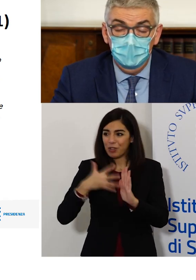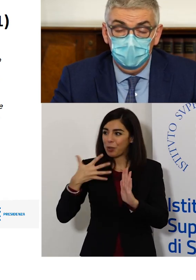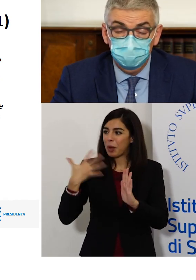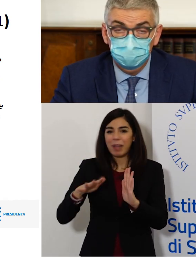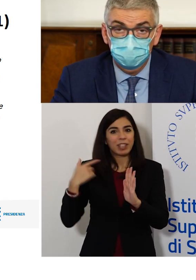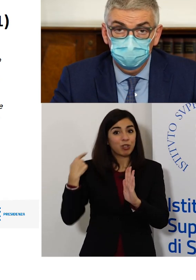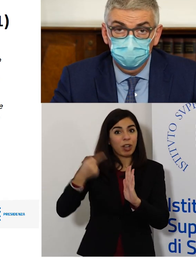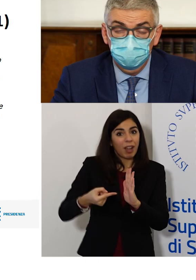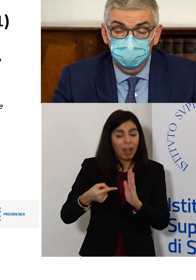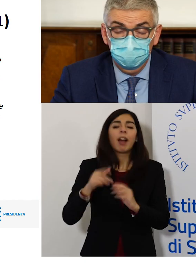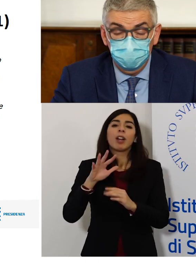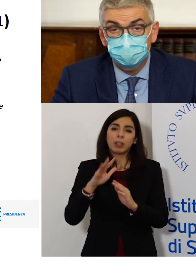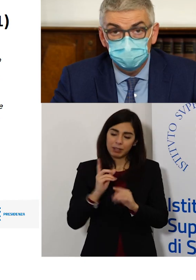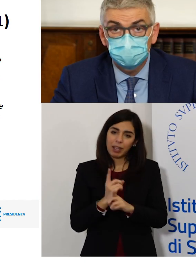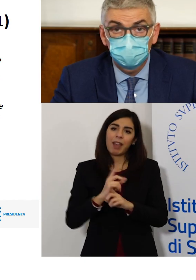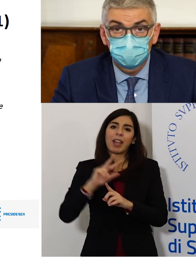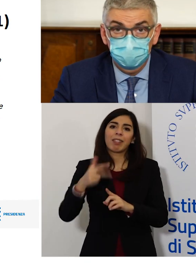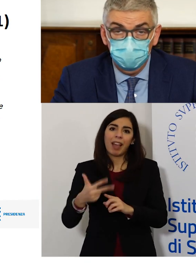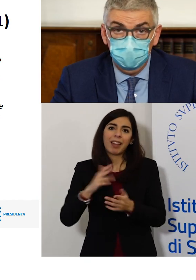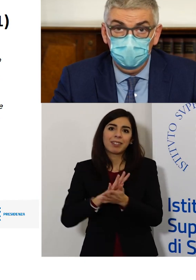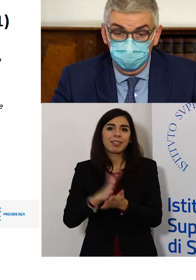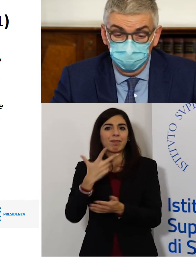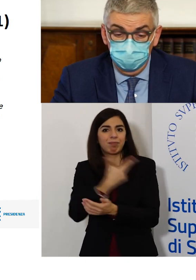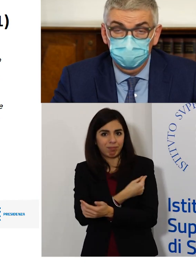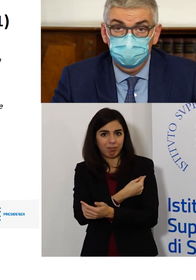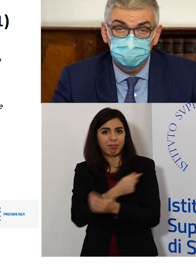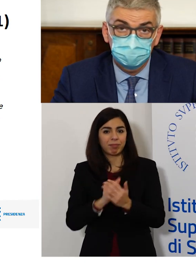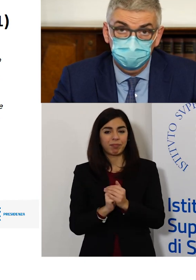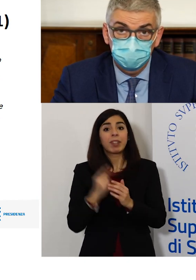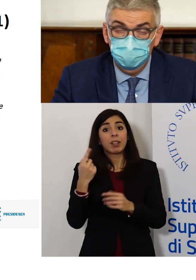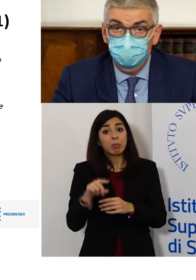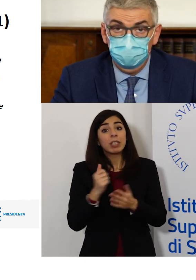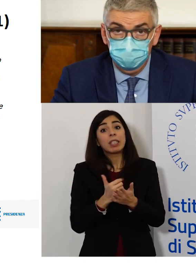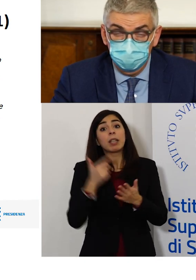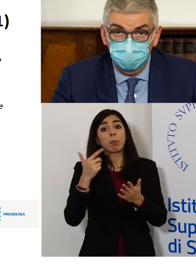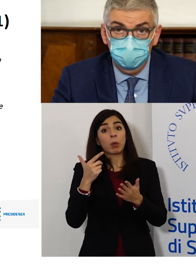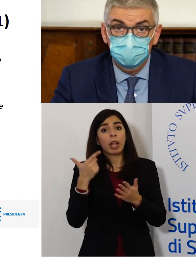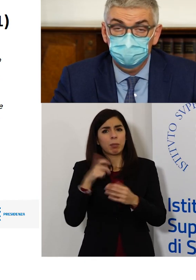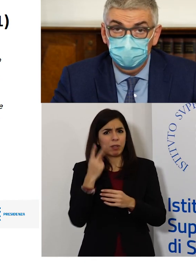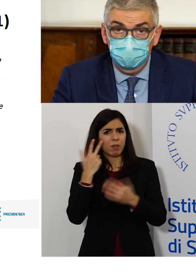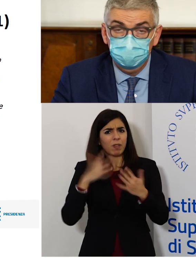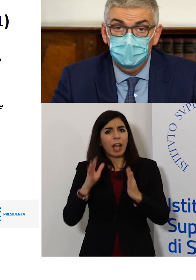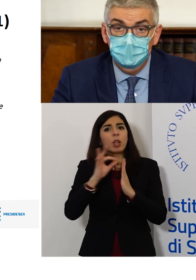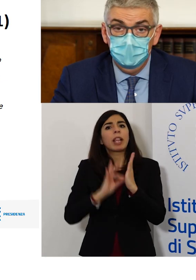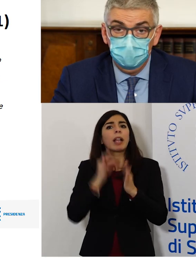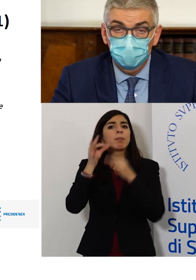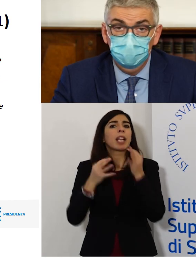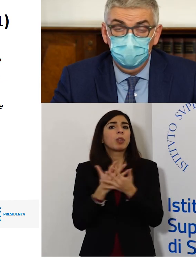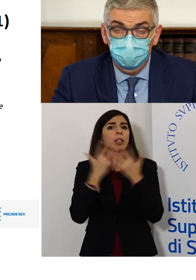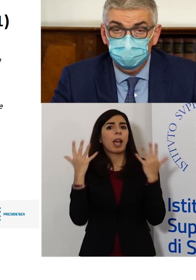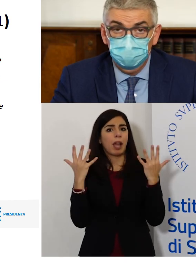booster da parte di tutti coloro per i quali è raccomandata e questo è estremamente importante perché abbiamo visto dai dati